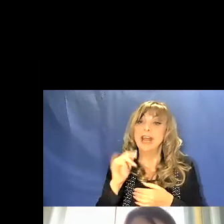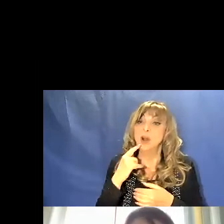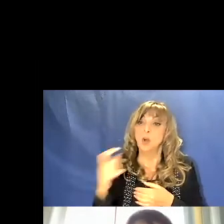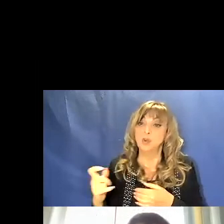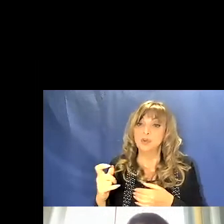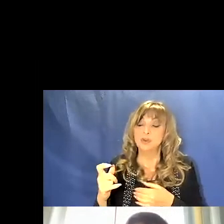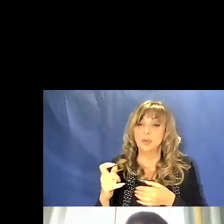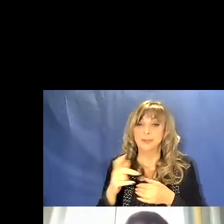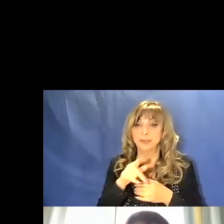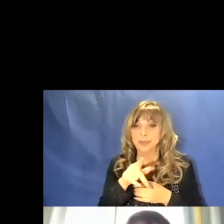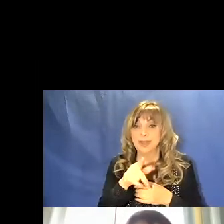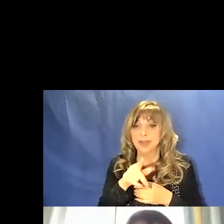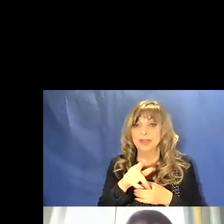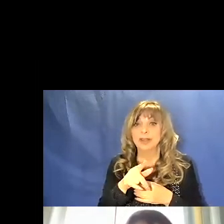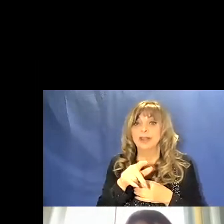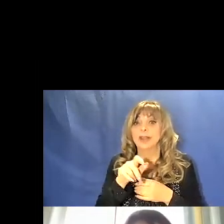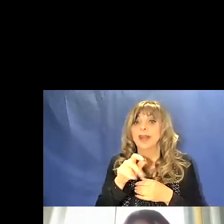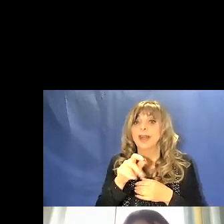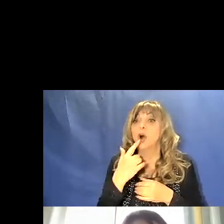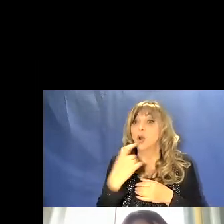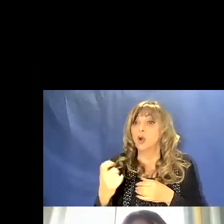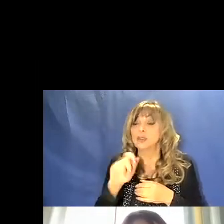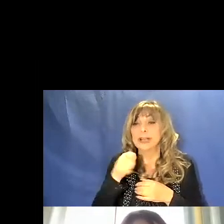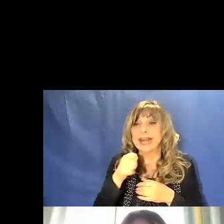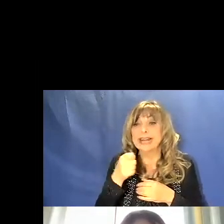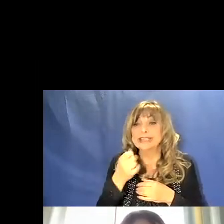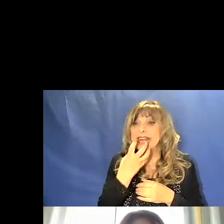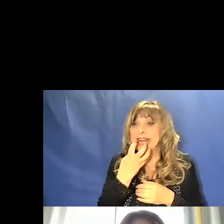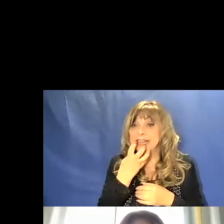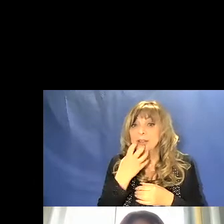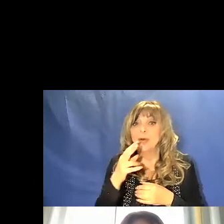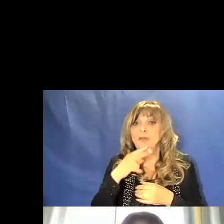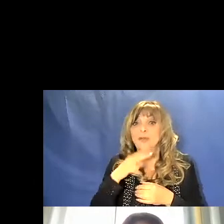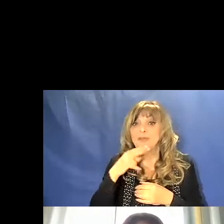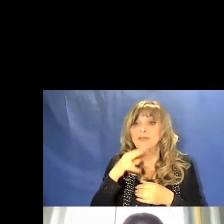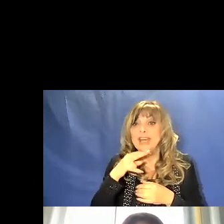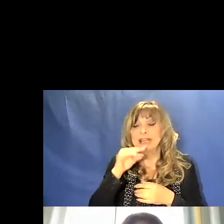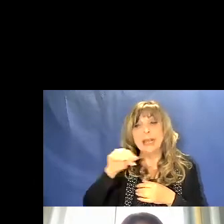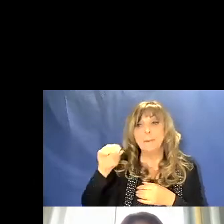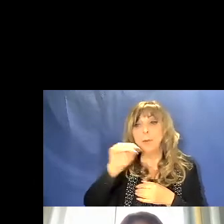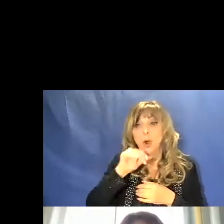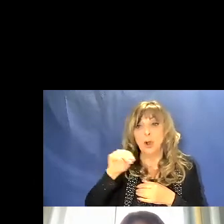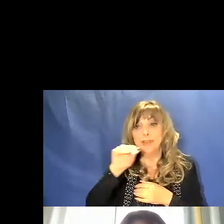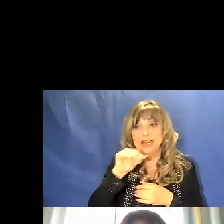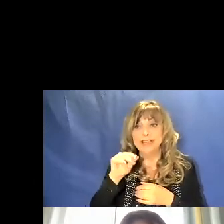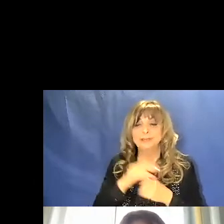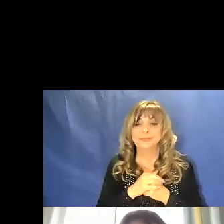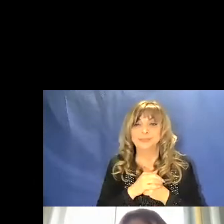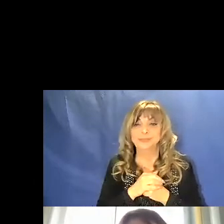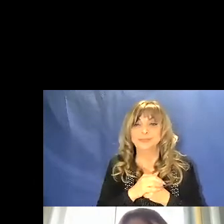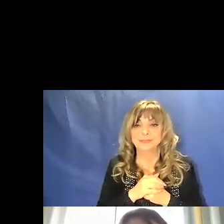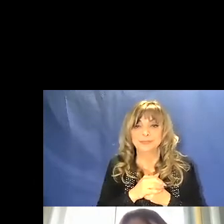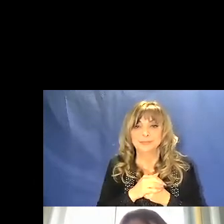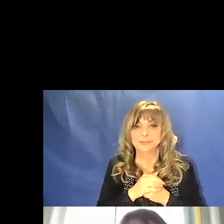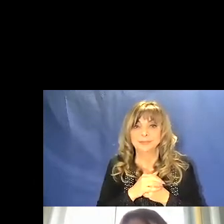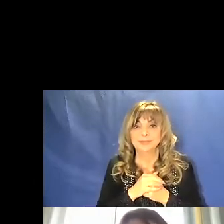'emissione del gas caldo, il verde è l'emissione della polvere. Con